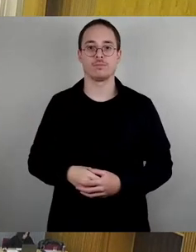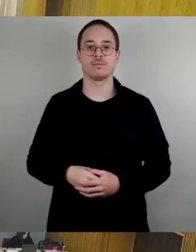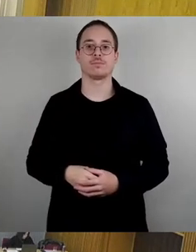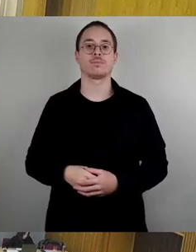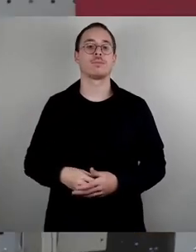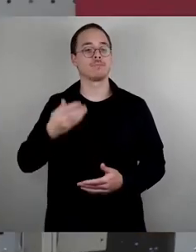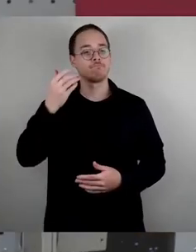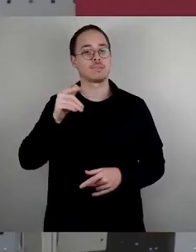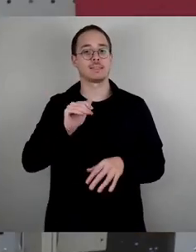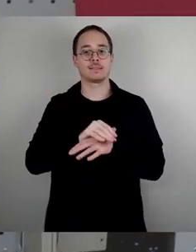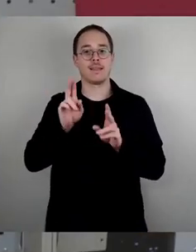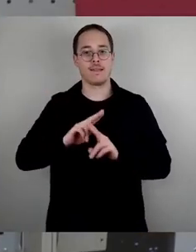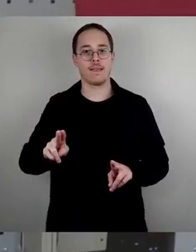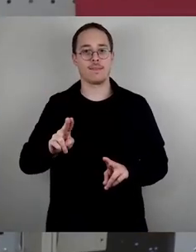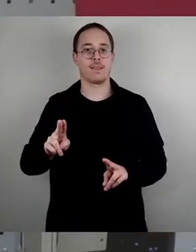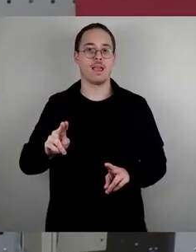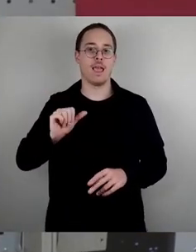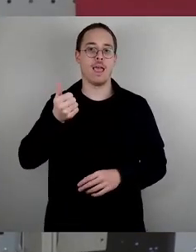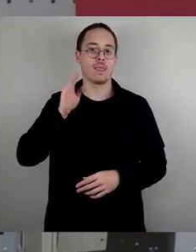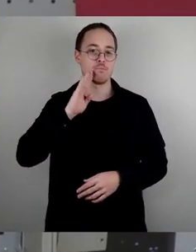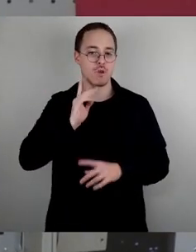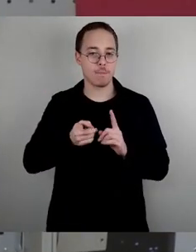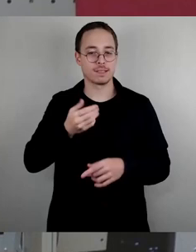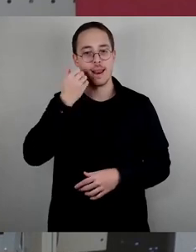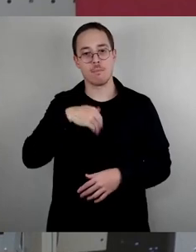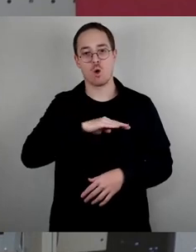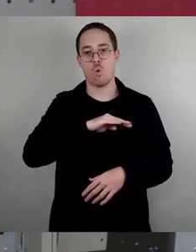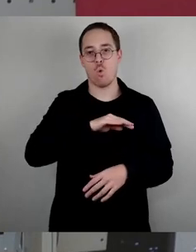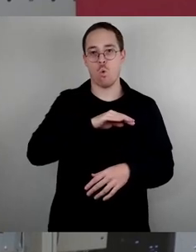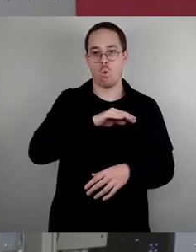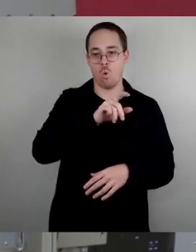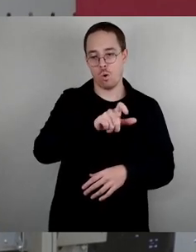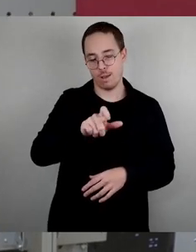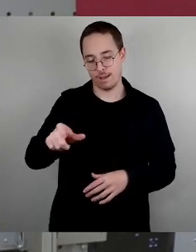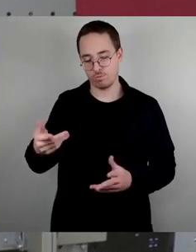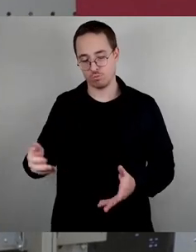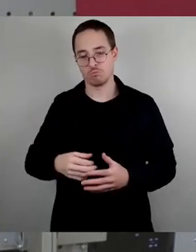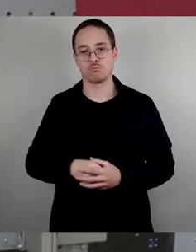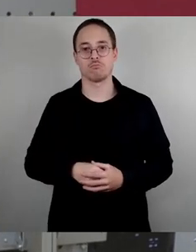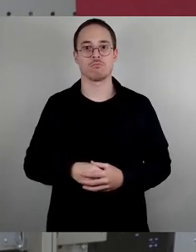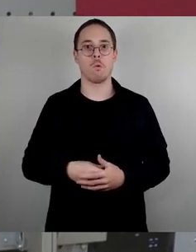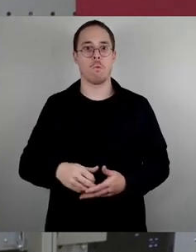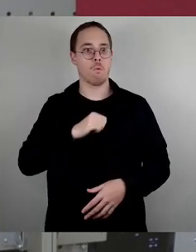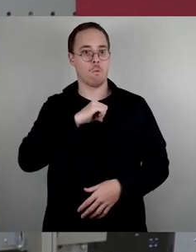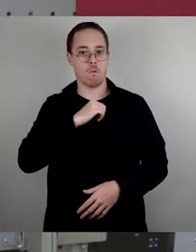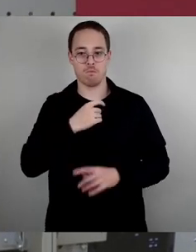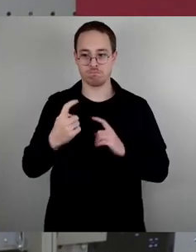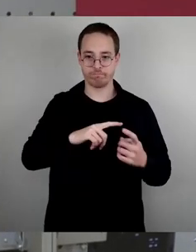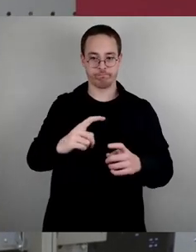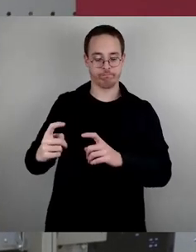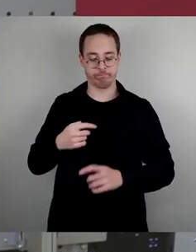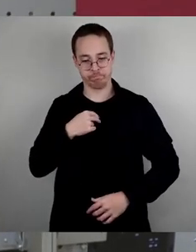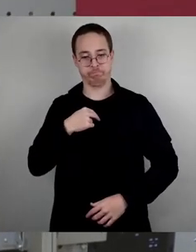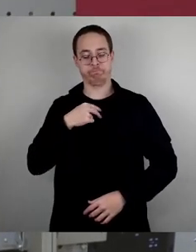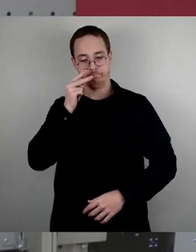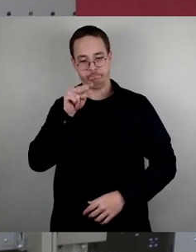Kolleginnen und Kollegen, liebe Dresdnerinnen und Dresdner. Es ist ja sehr interessant, diese Debatte zu verfolgen, denn es geht um Wohnraum und etwas, was uns allen sehr,